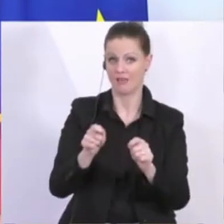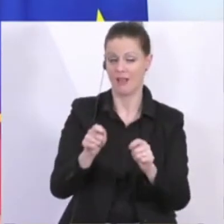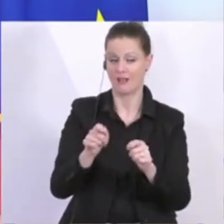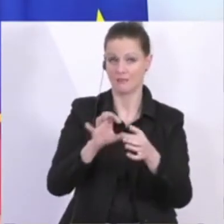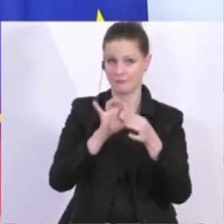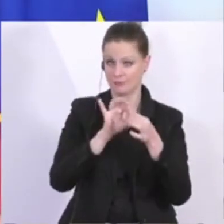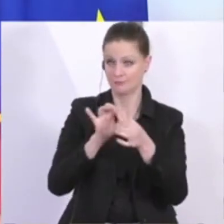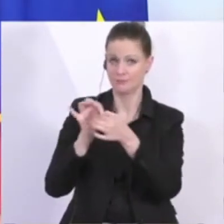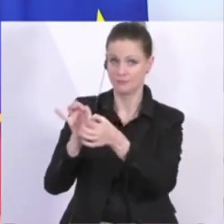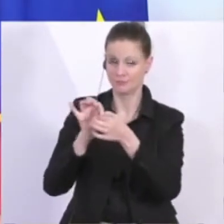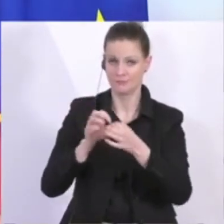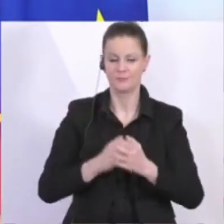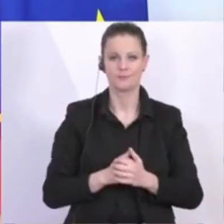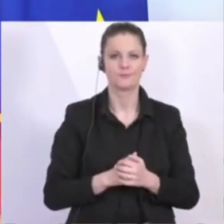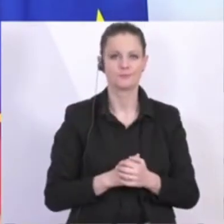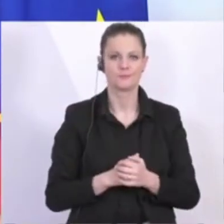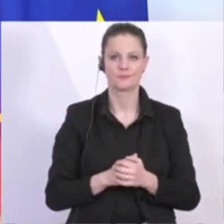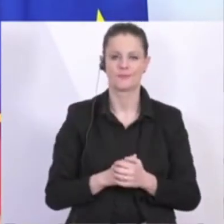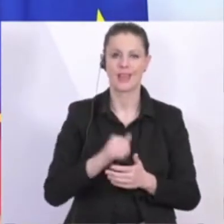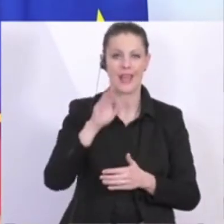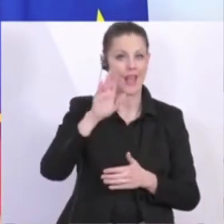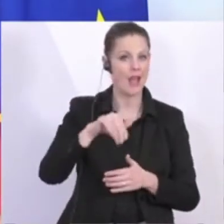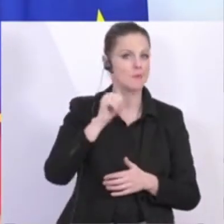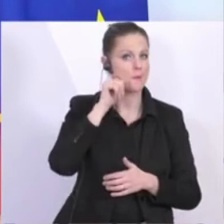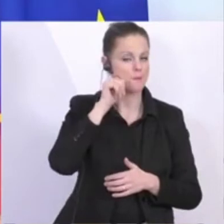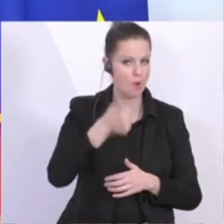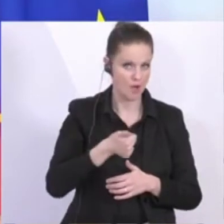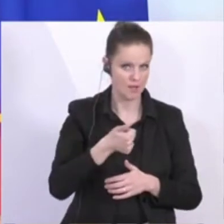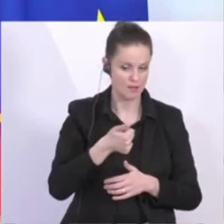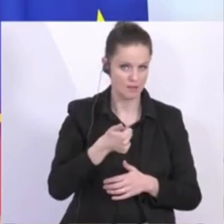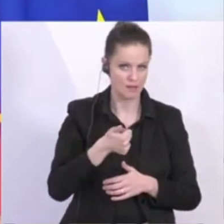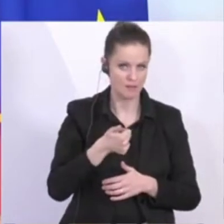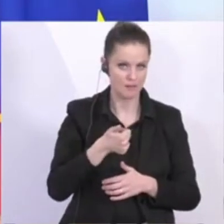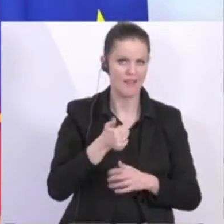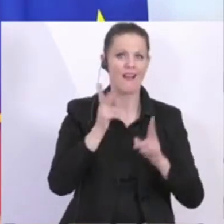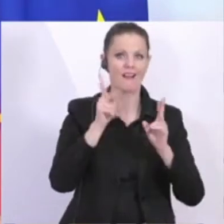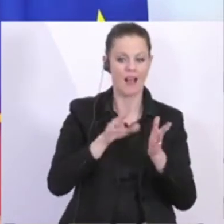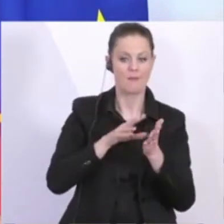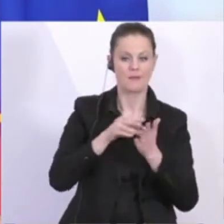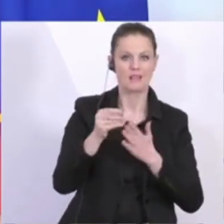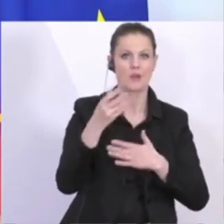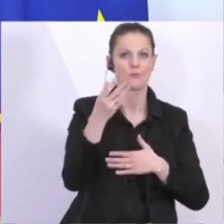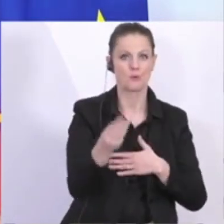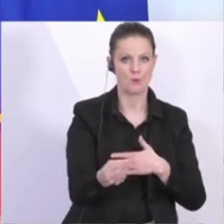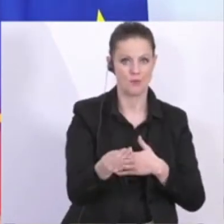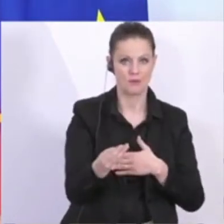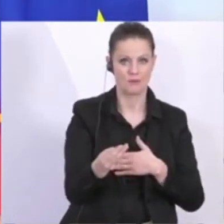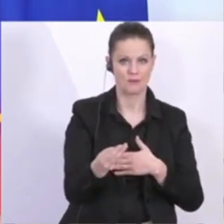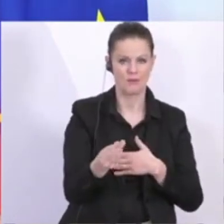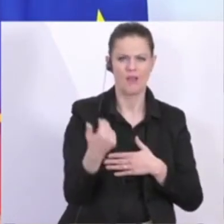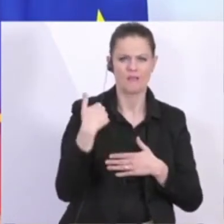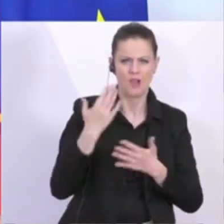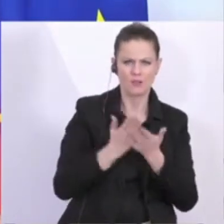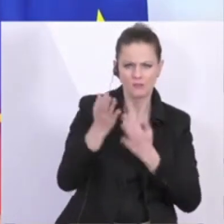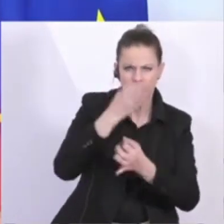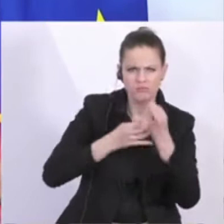Dann sind wir genau schon bei dem Punkt, ab morgen kann ausbezahlt werden. Jedenfalls haben wir uns eben noch erkundigt.